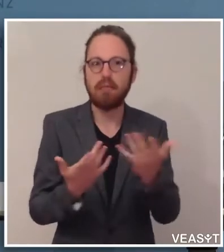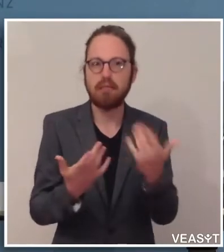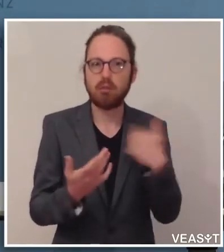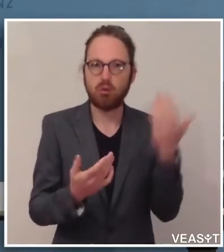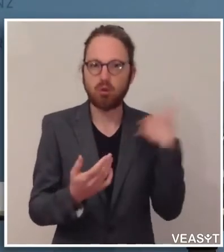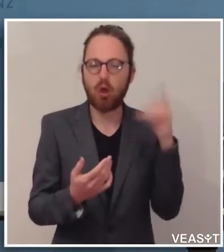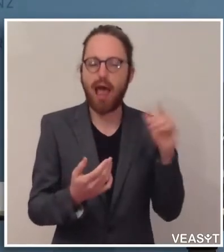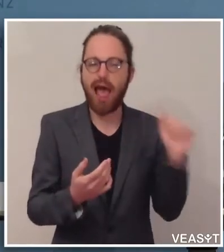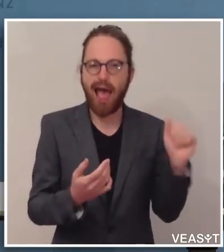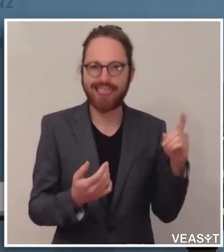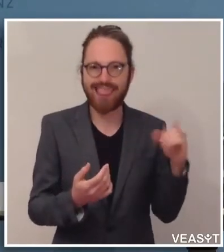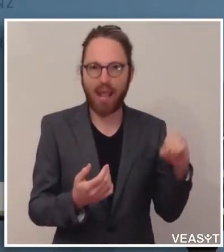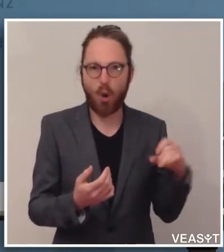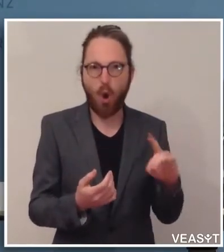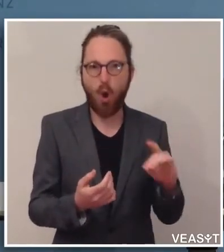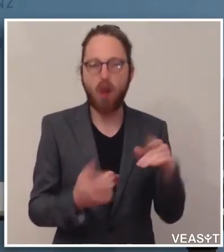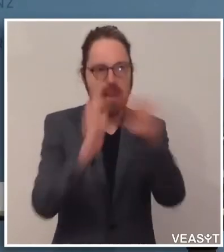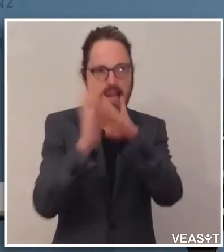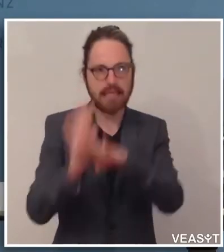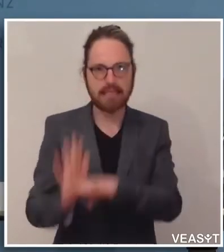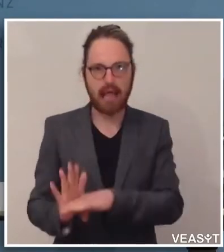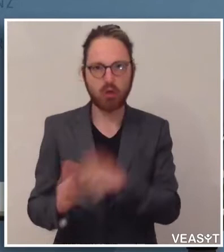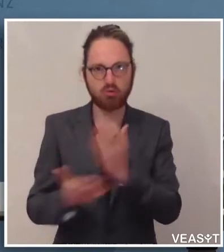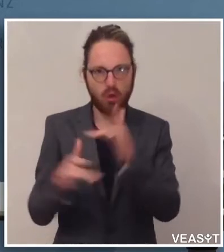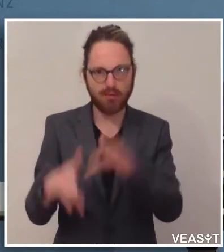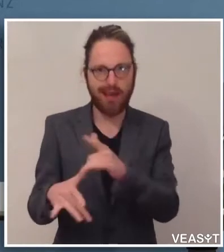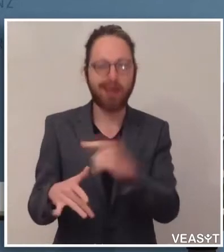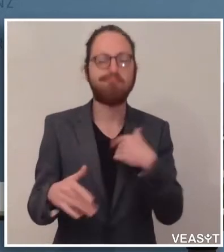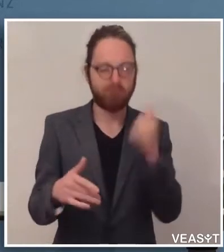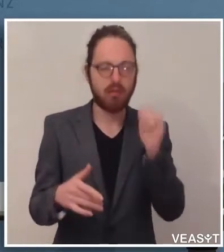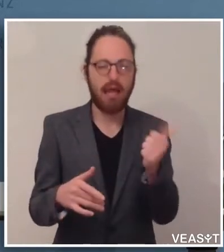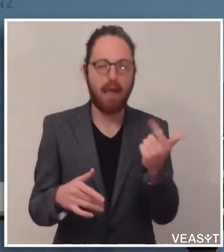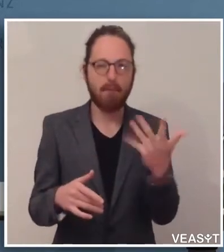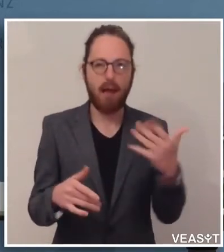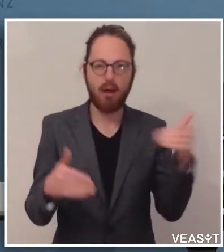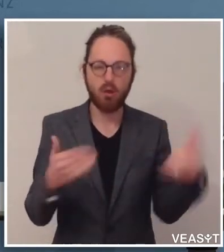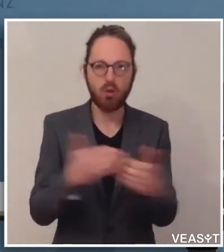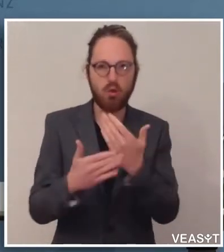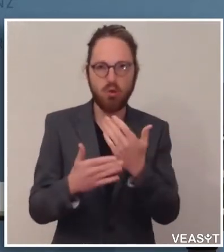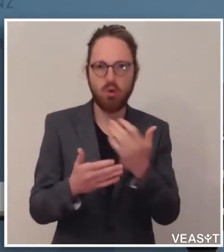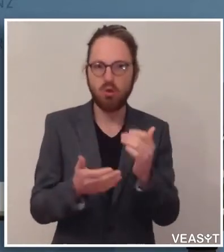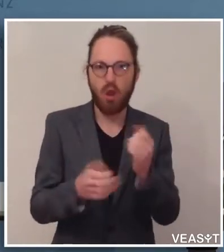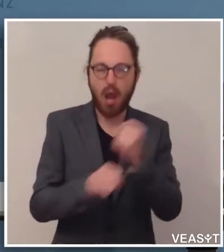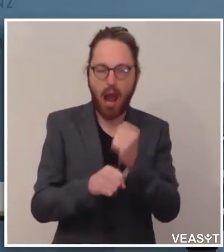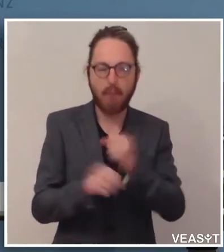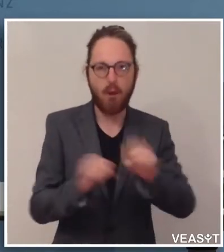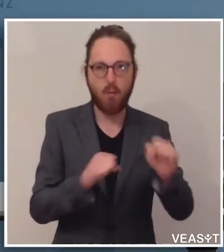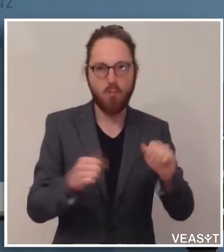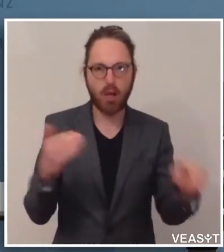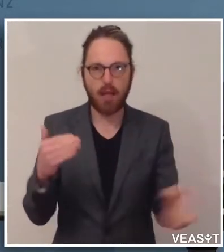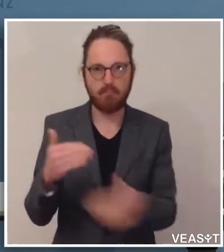-Codices gelisteten Tätigkeiten auch weitere Tätigkeiten noch gemacht werden. Und jetzt nicht nur mehr vom